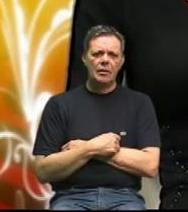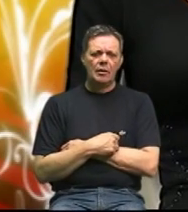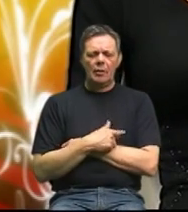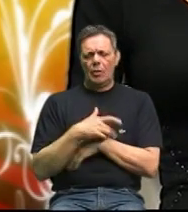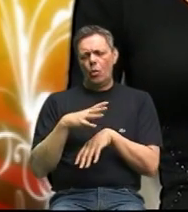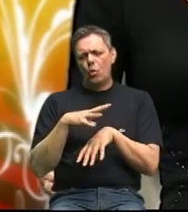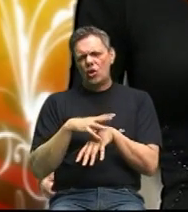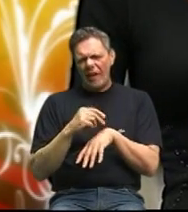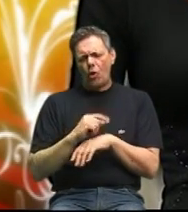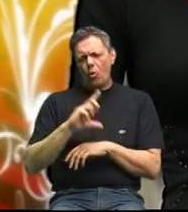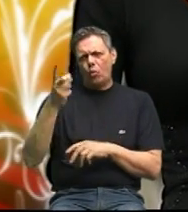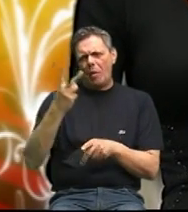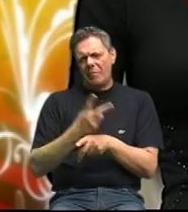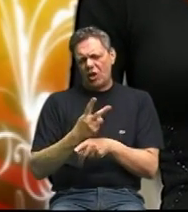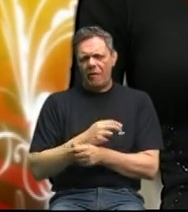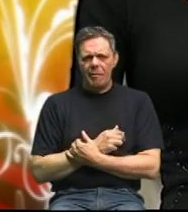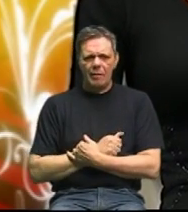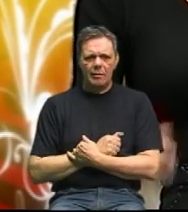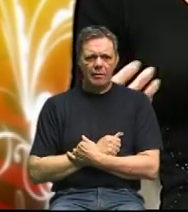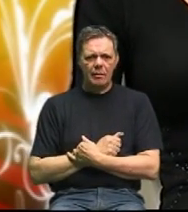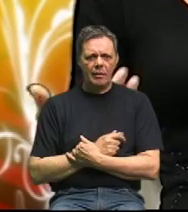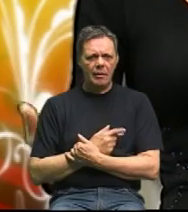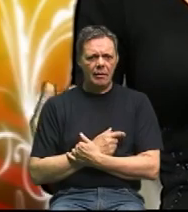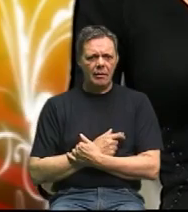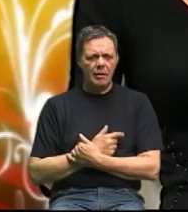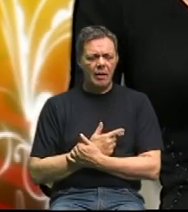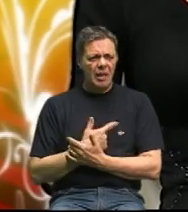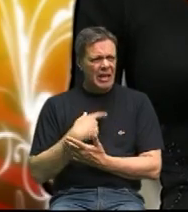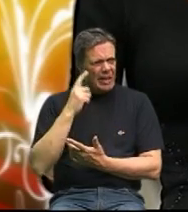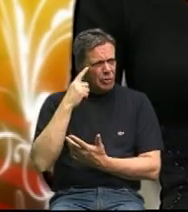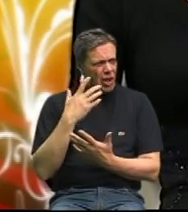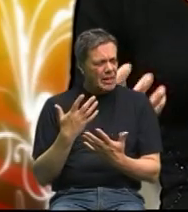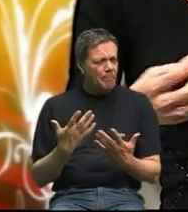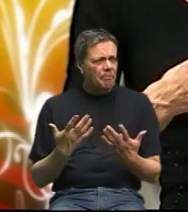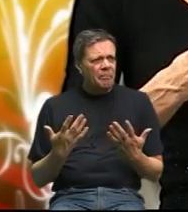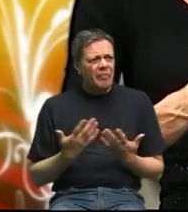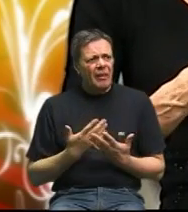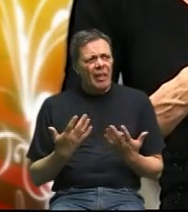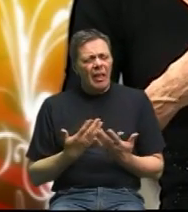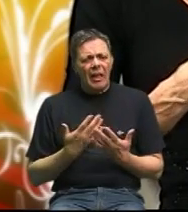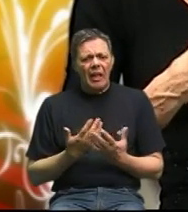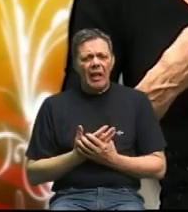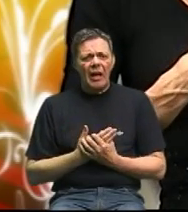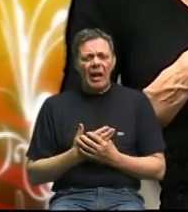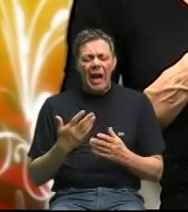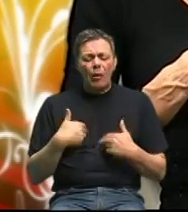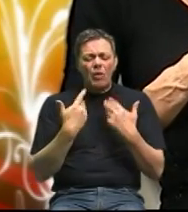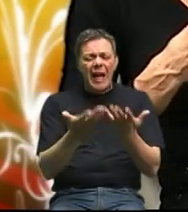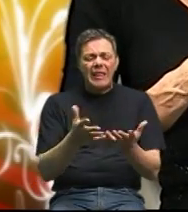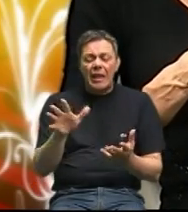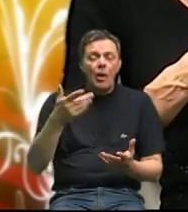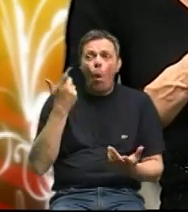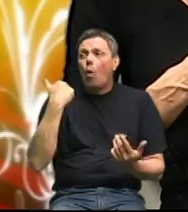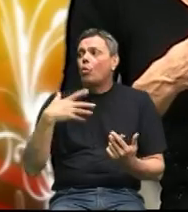švedskoj i u drugima zemaljami i razmišljala sam kako kako uzm ove bielančevine